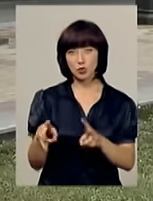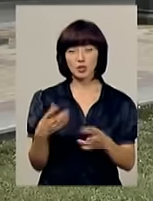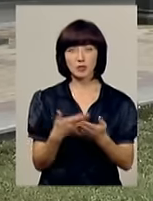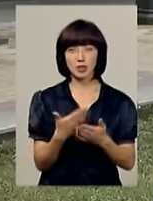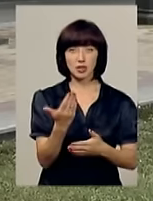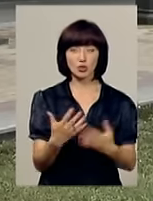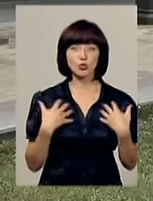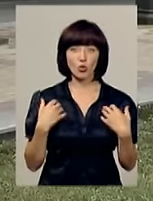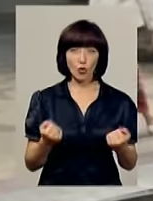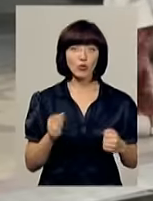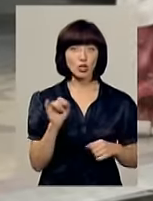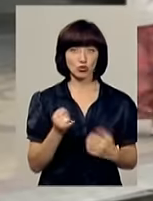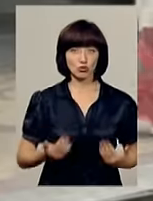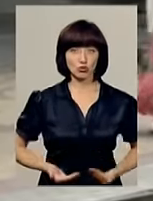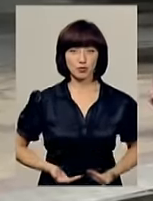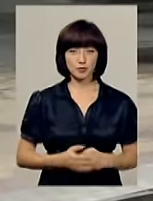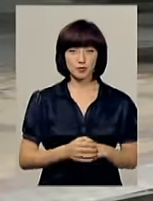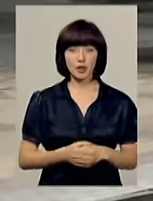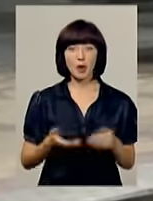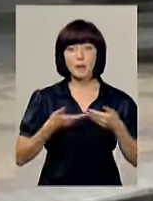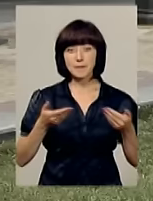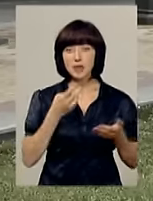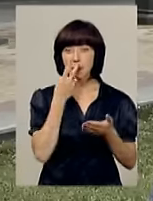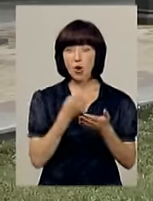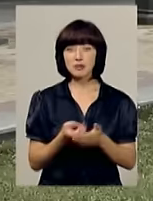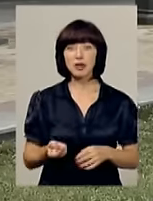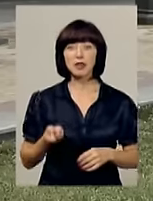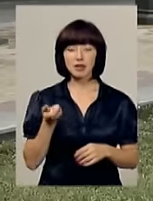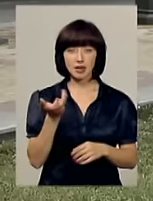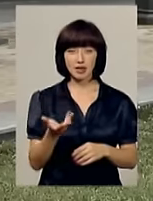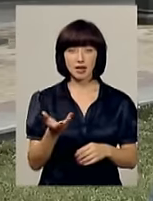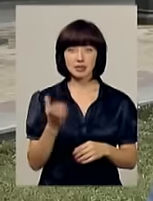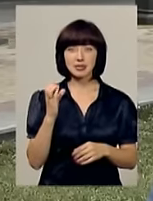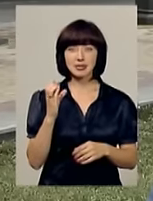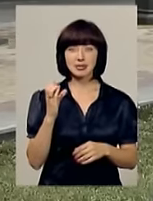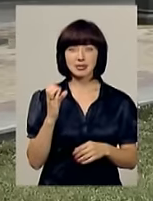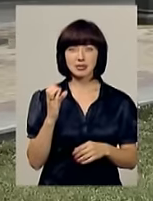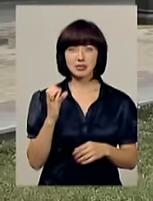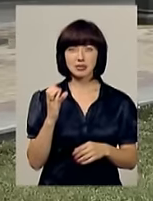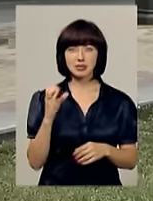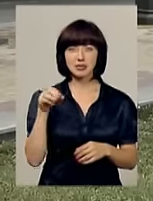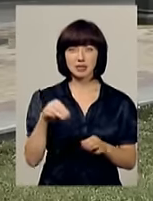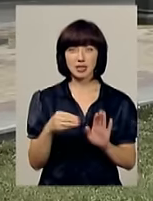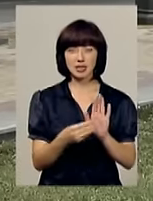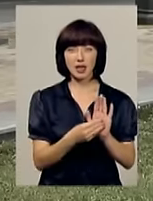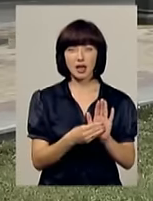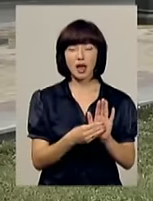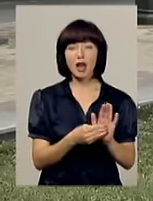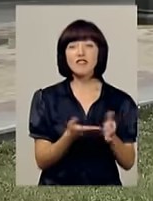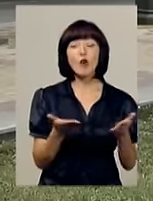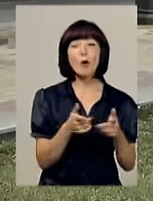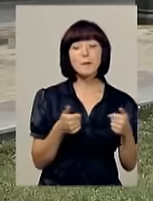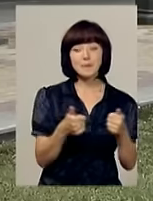напряму її не стільки здоров'ю, а навіть життю. Ми показали кілька статей. Зокрема, показували, від якої партії депутат